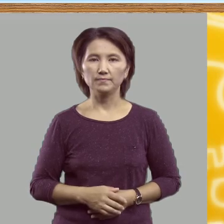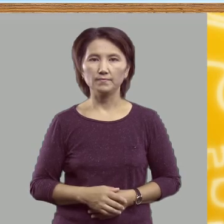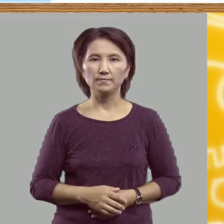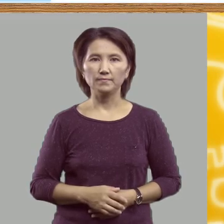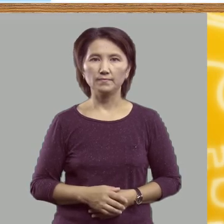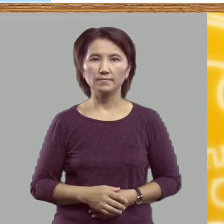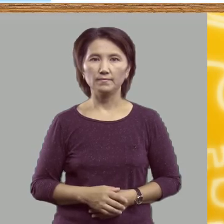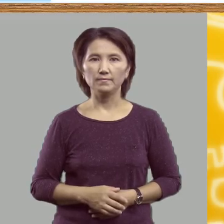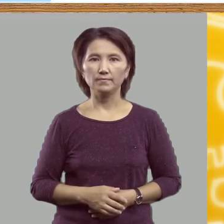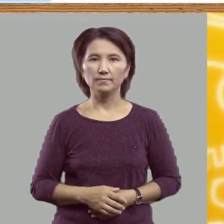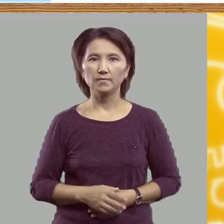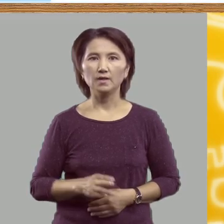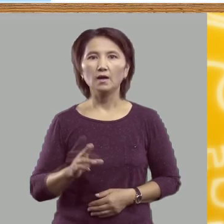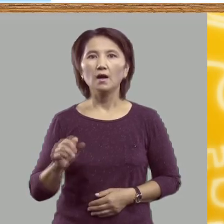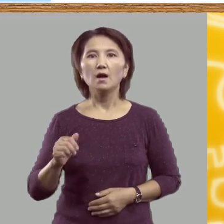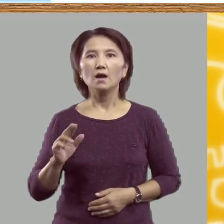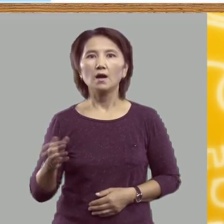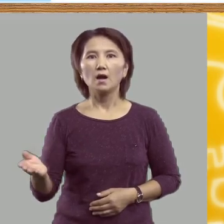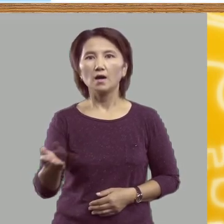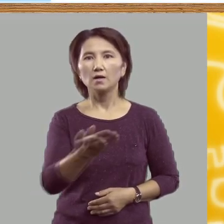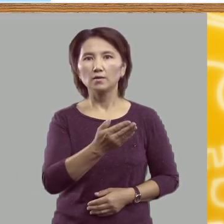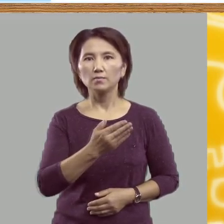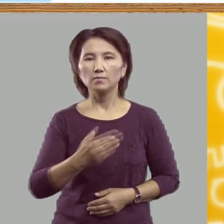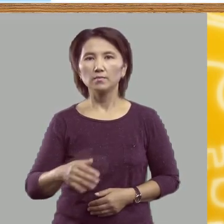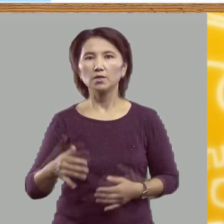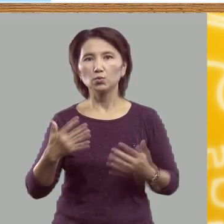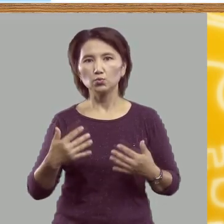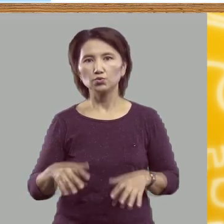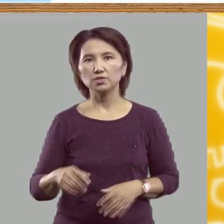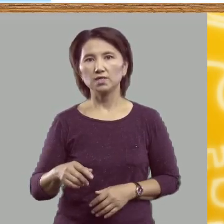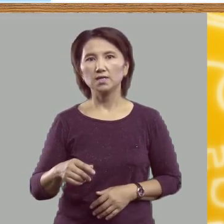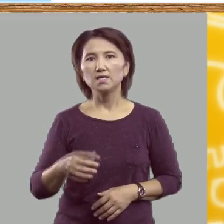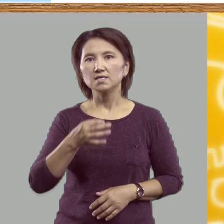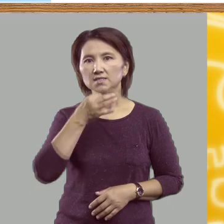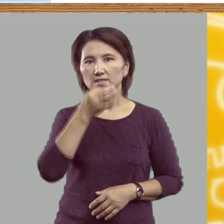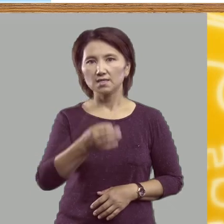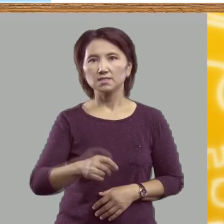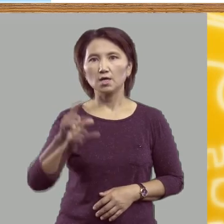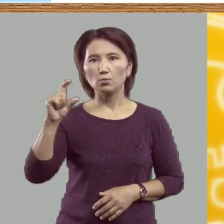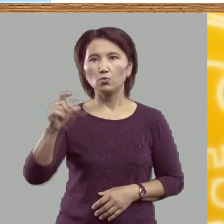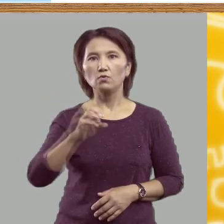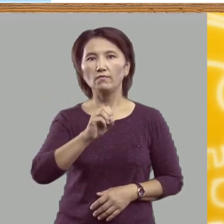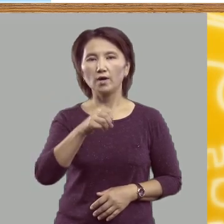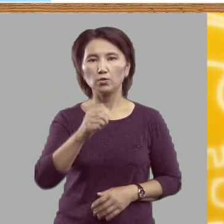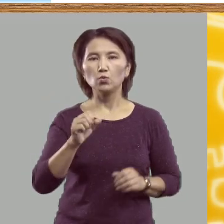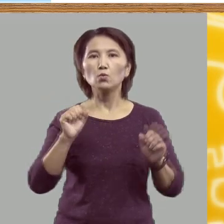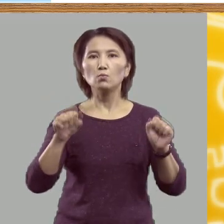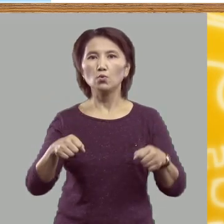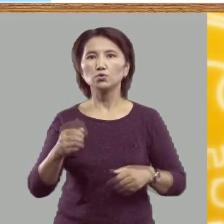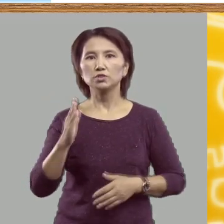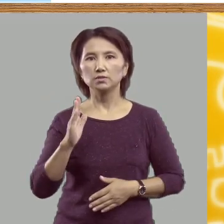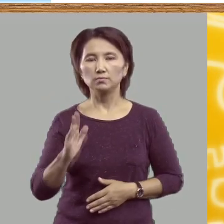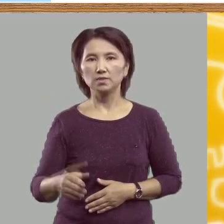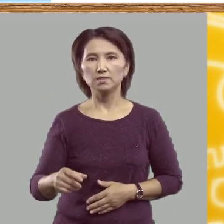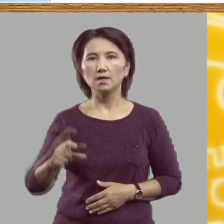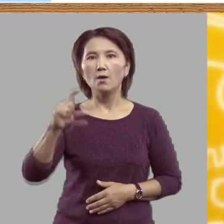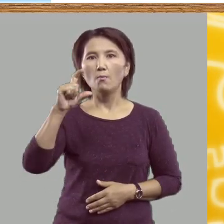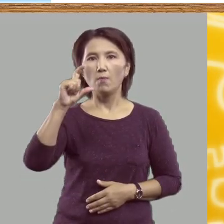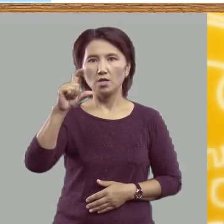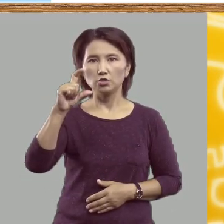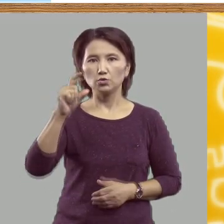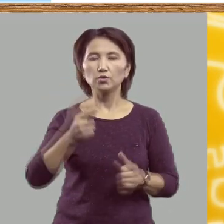Как мы уже сказали, буква Ё может быть большой. Её